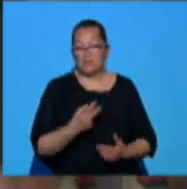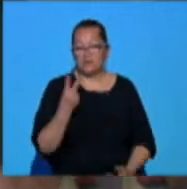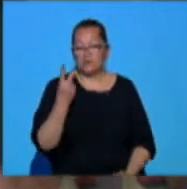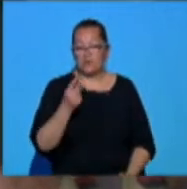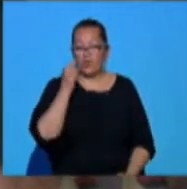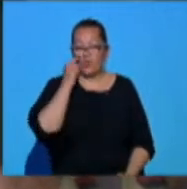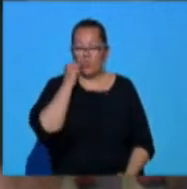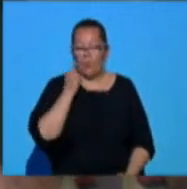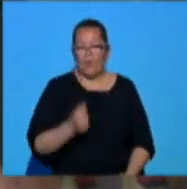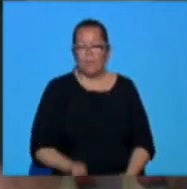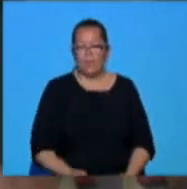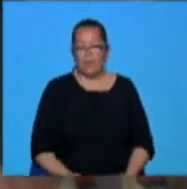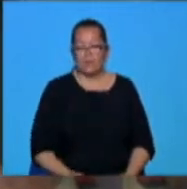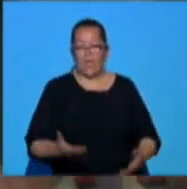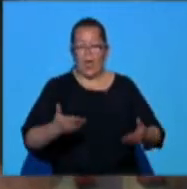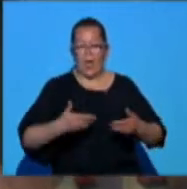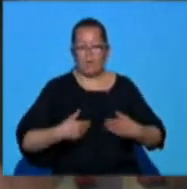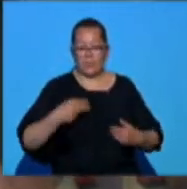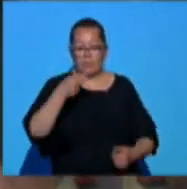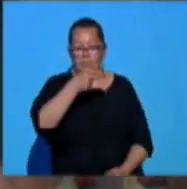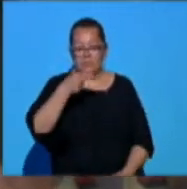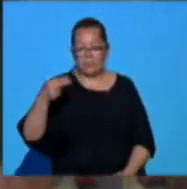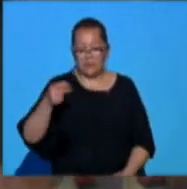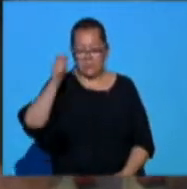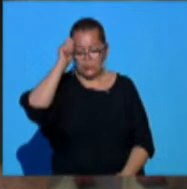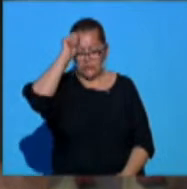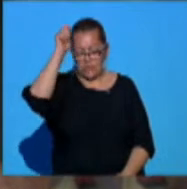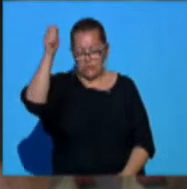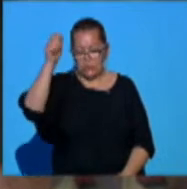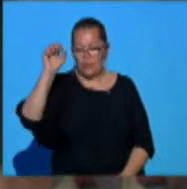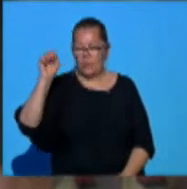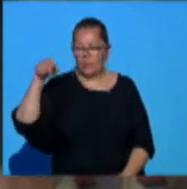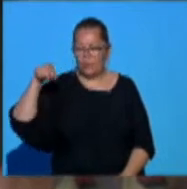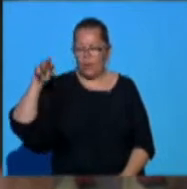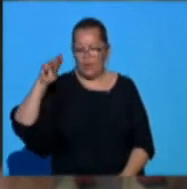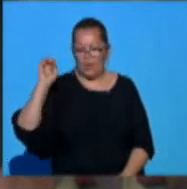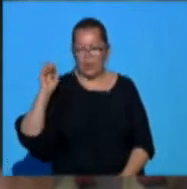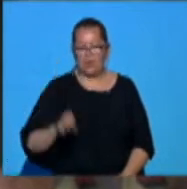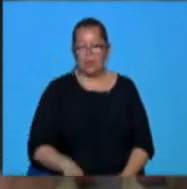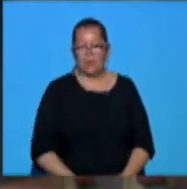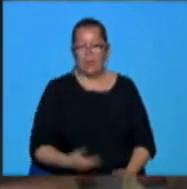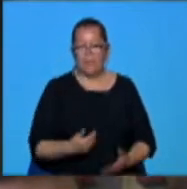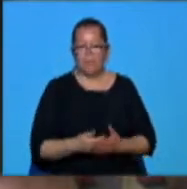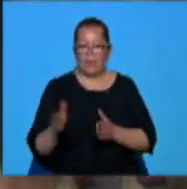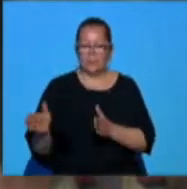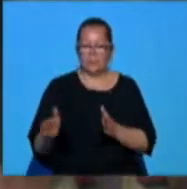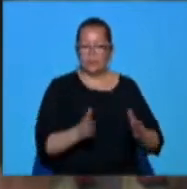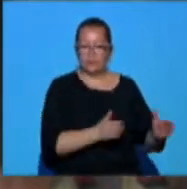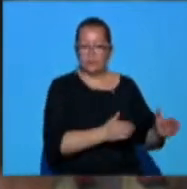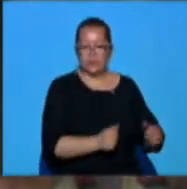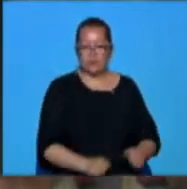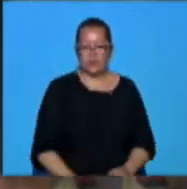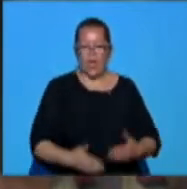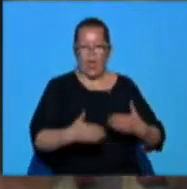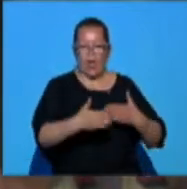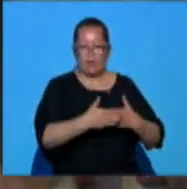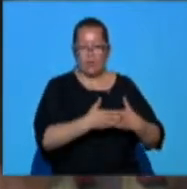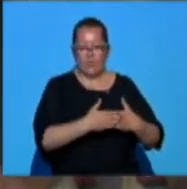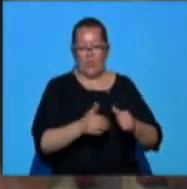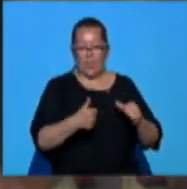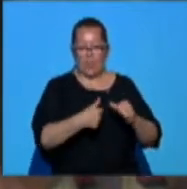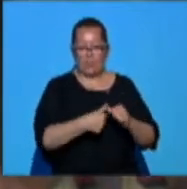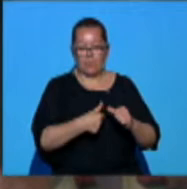cultură pentru a obține acest titlu de cetățean de onoare? În primul rând, poate sunt cei mai apropiați